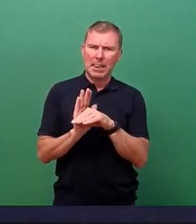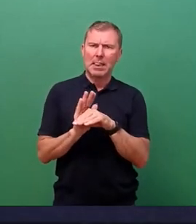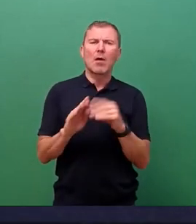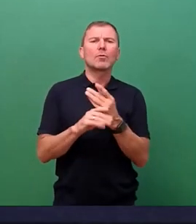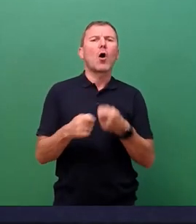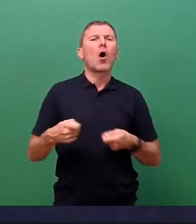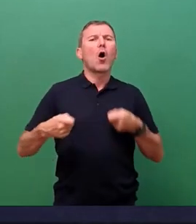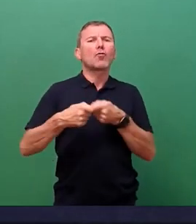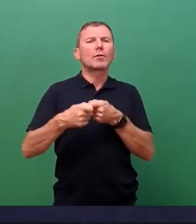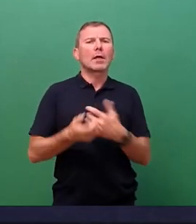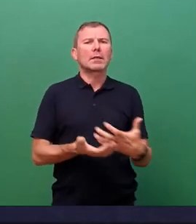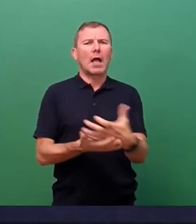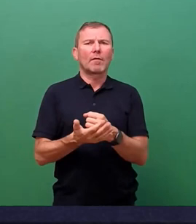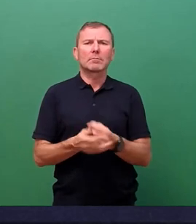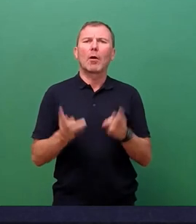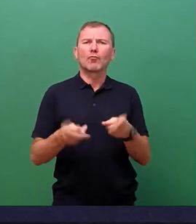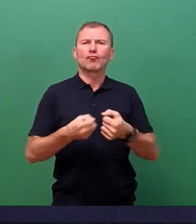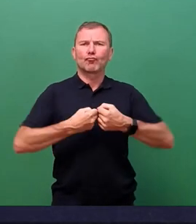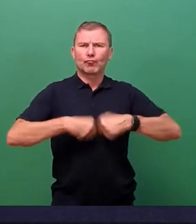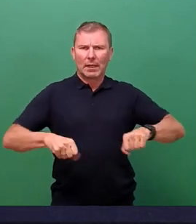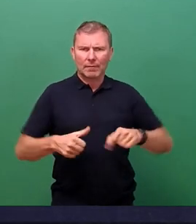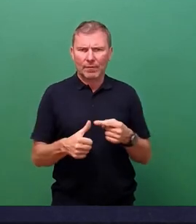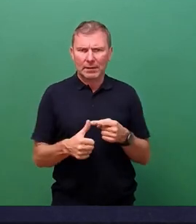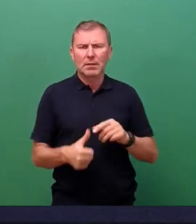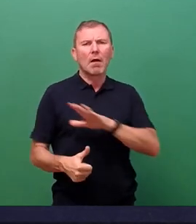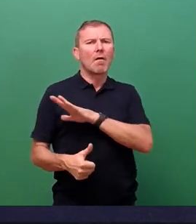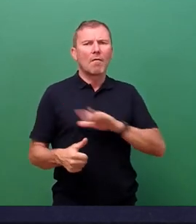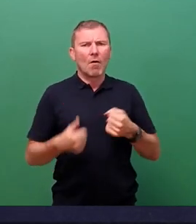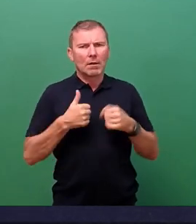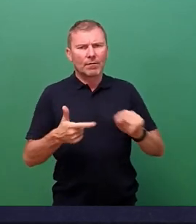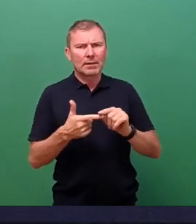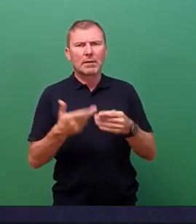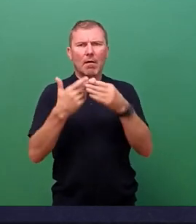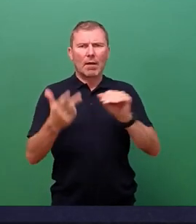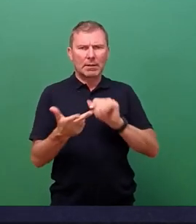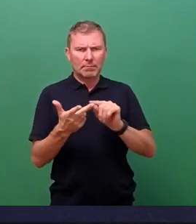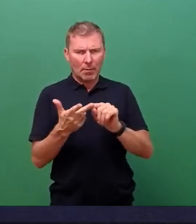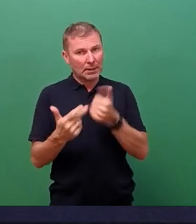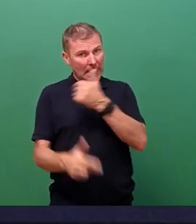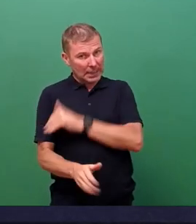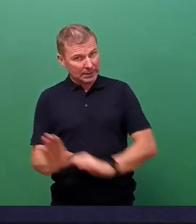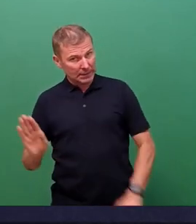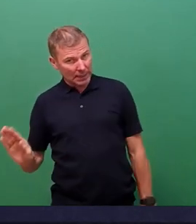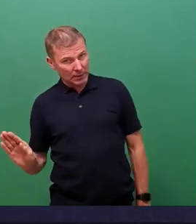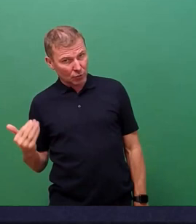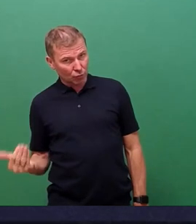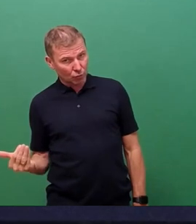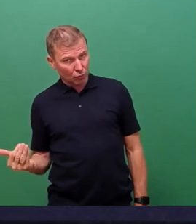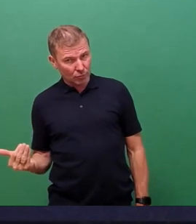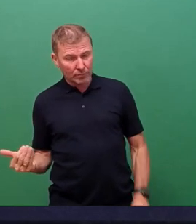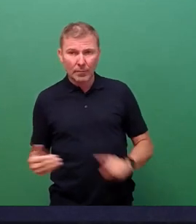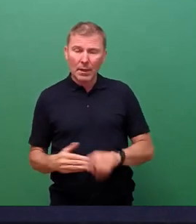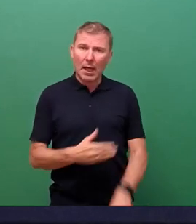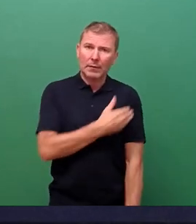bei Stadtfesten, Volksfesten und Weihnachtsmärkten auf der einen Seite die für alle